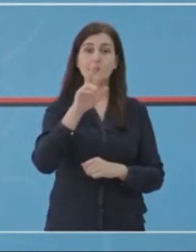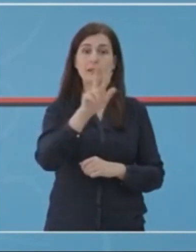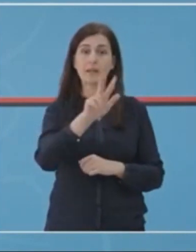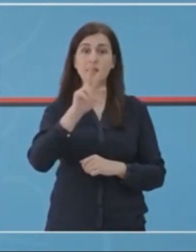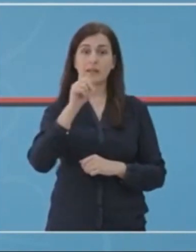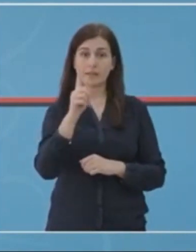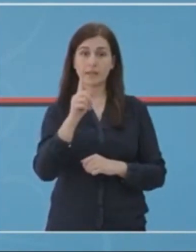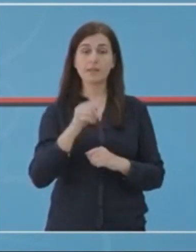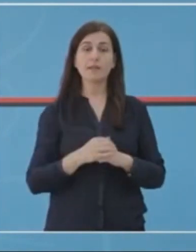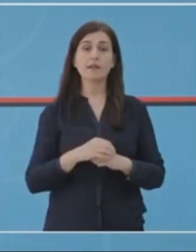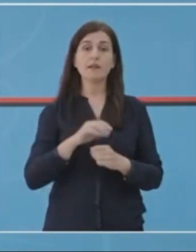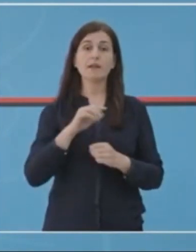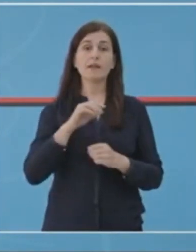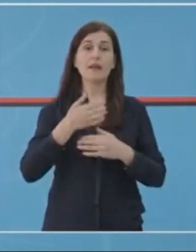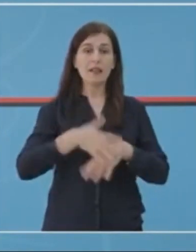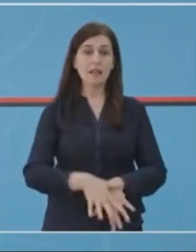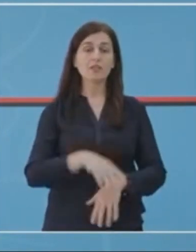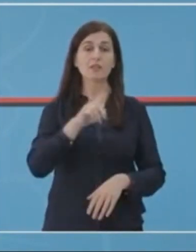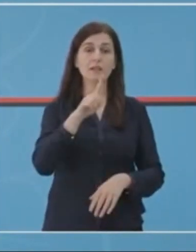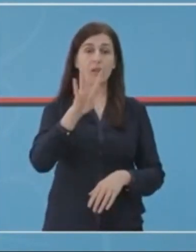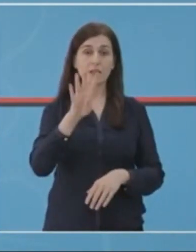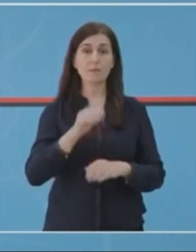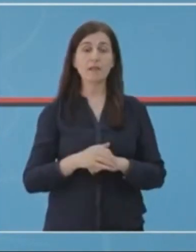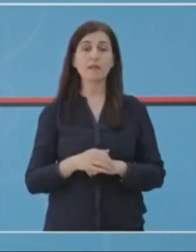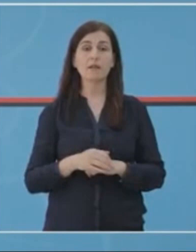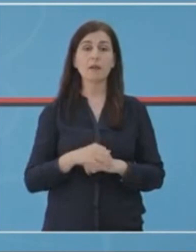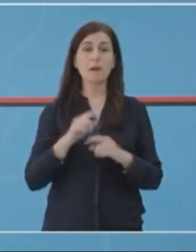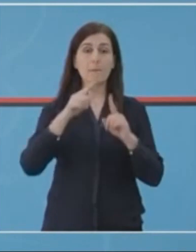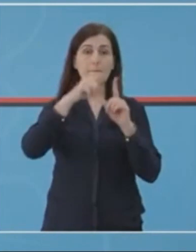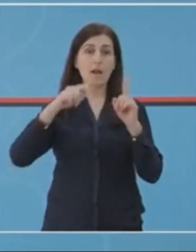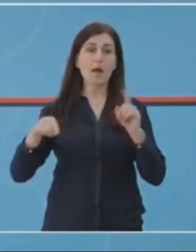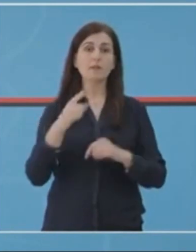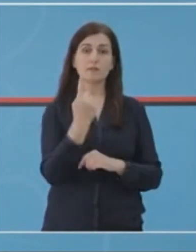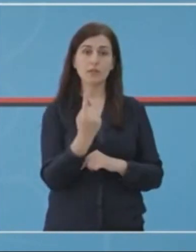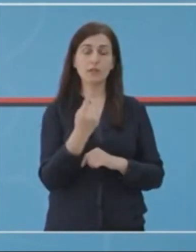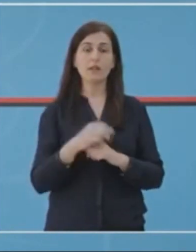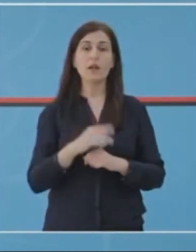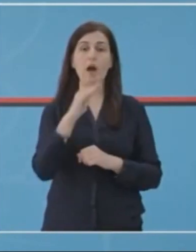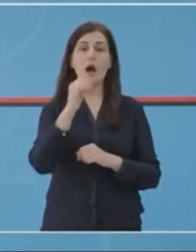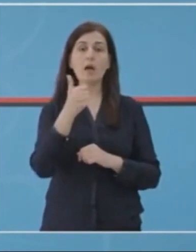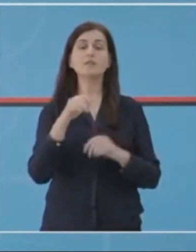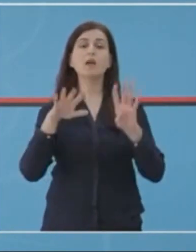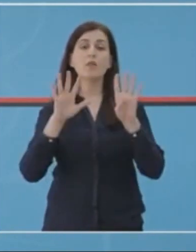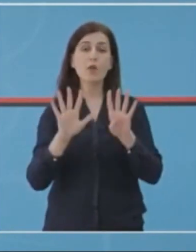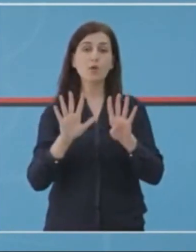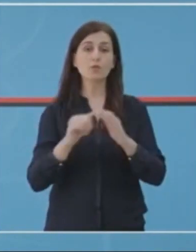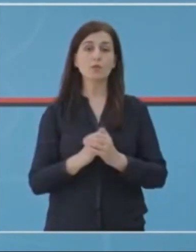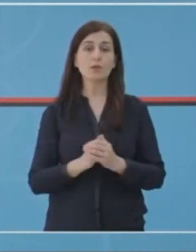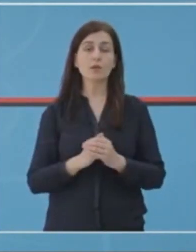raste, Lejsh 14 raste, Berat 1 raste, Hast 9 raste,